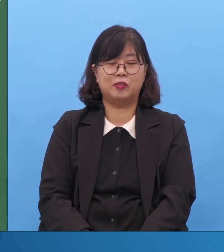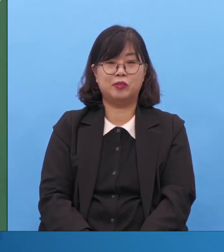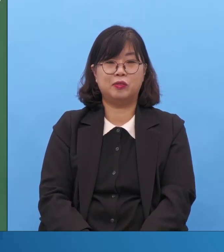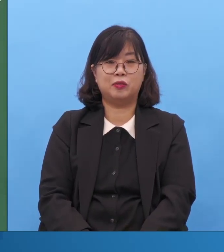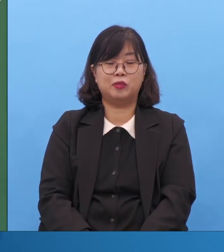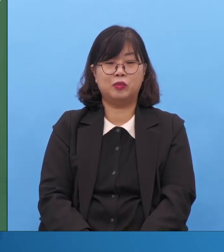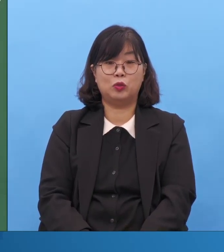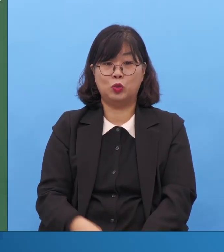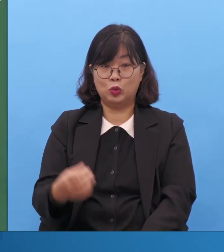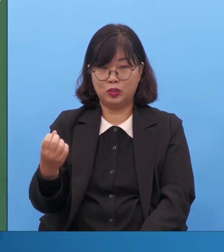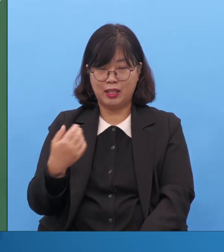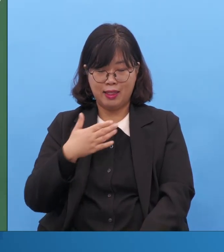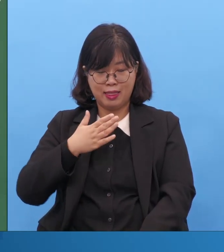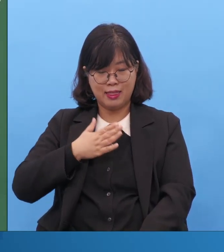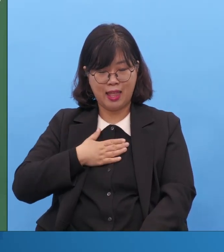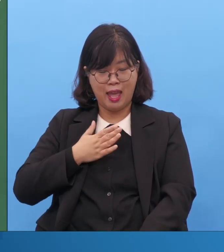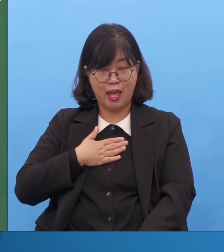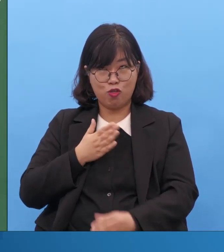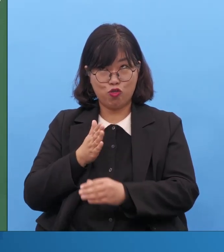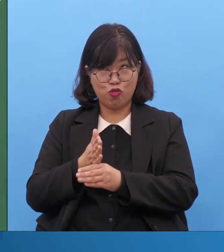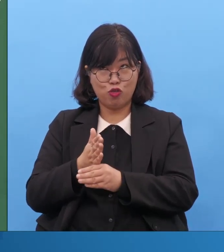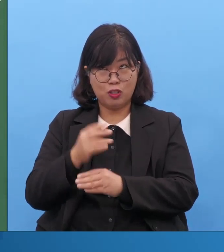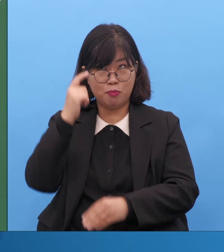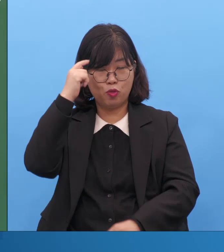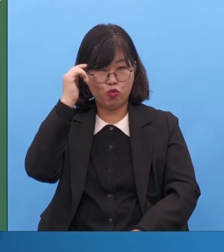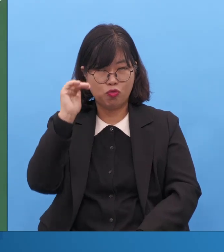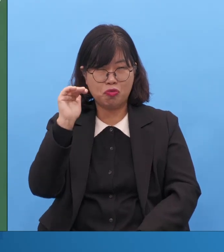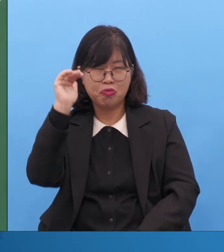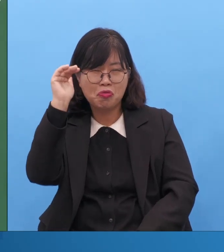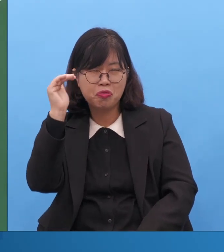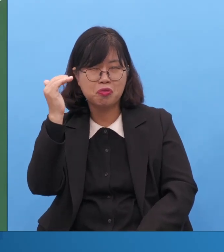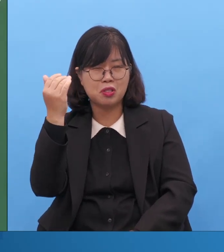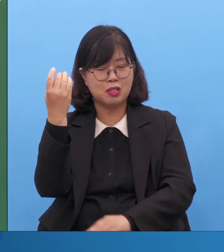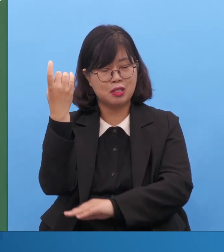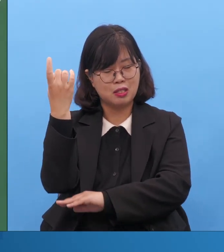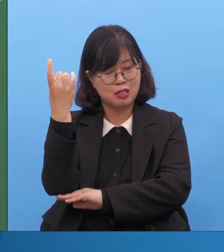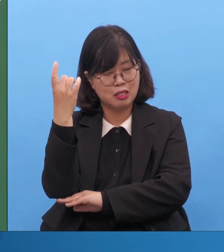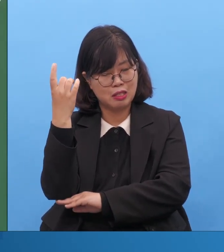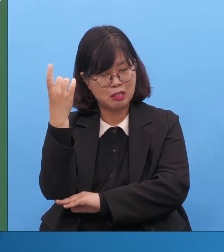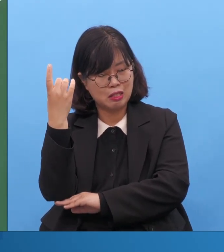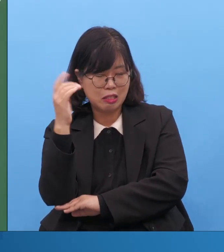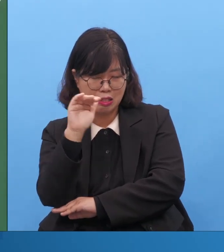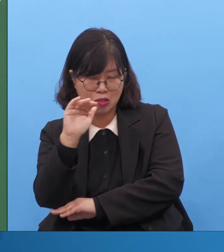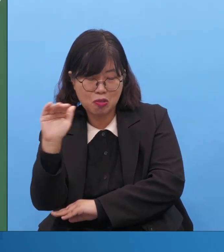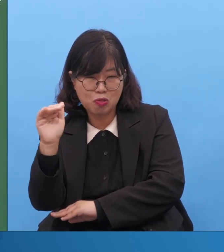사람소리, 세상소리, 분위기와 여론